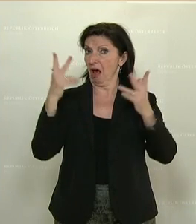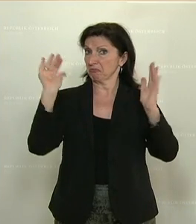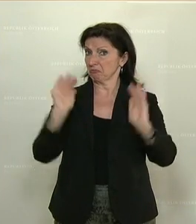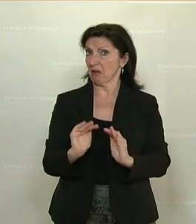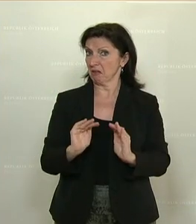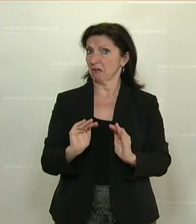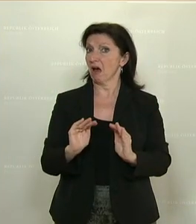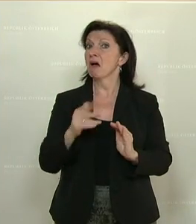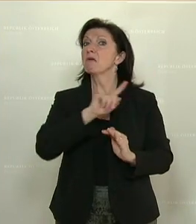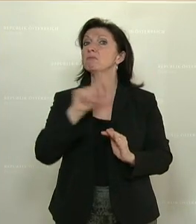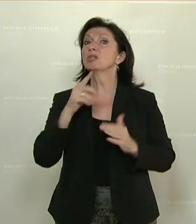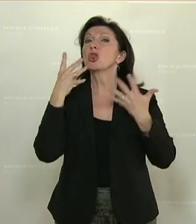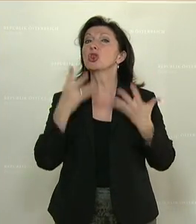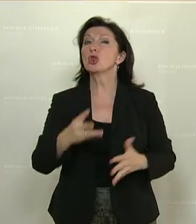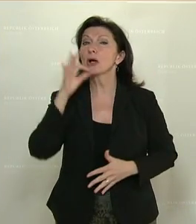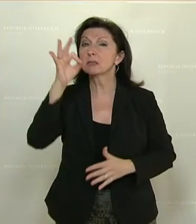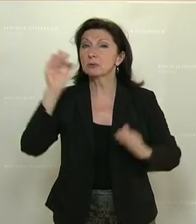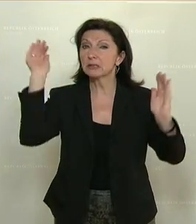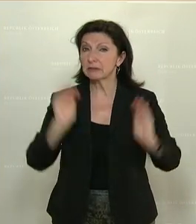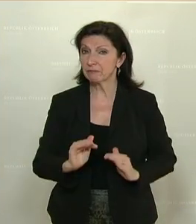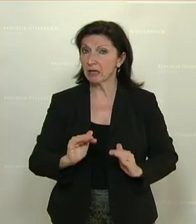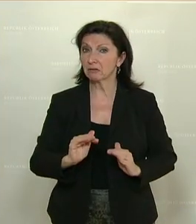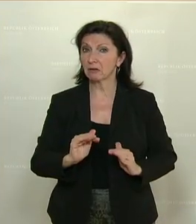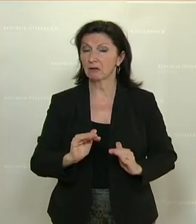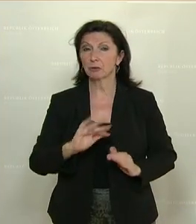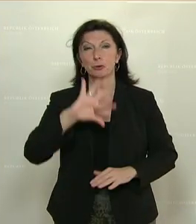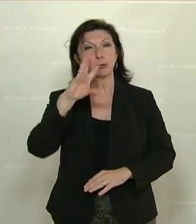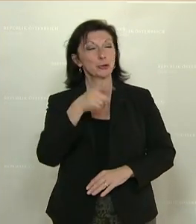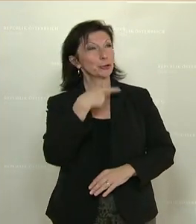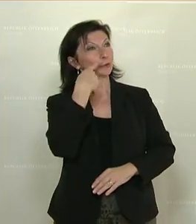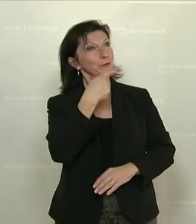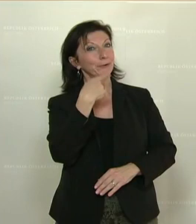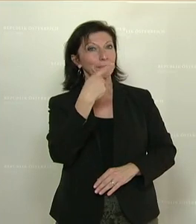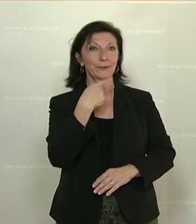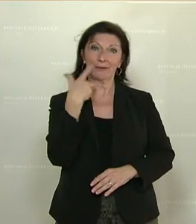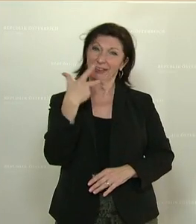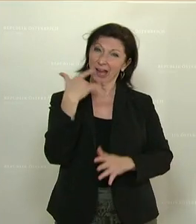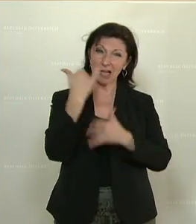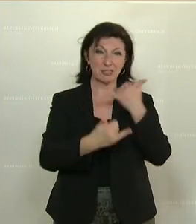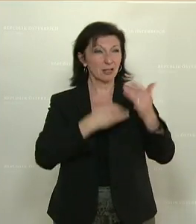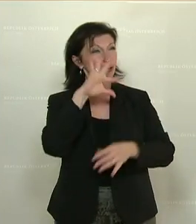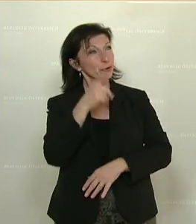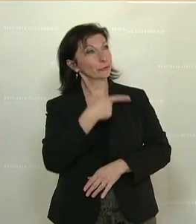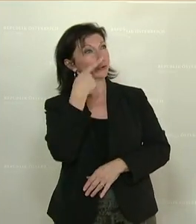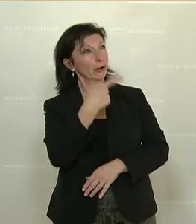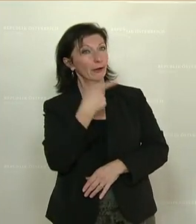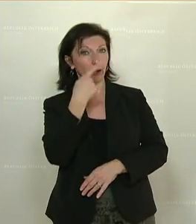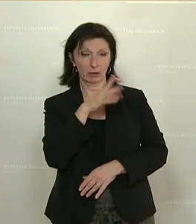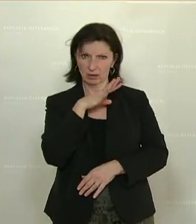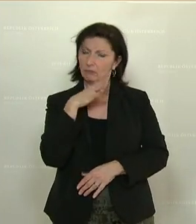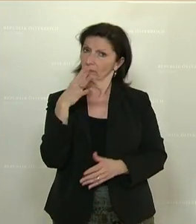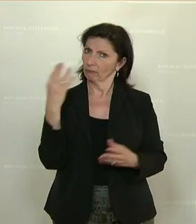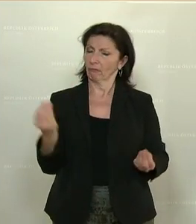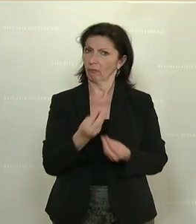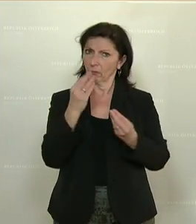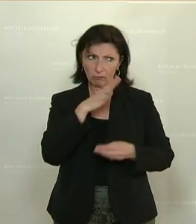Prozent hinnehmen müssen. Das Schönreden der letzten 30 Jahre hat vielen Betrieben die